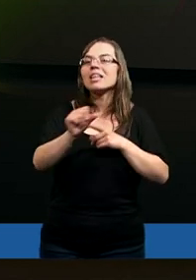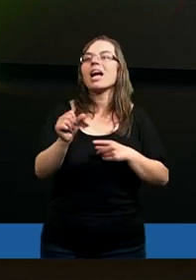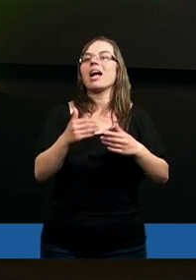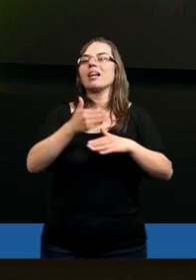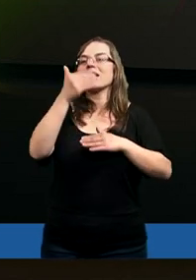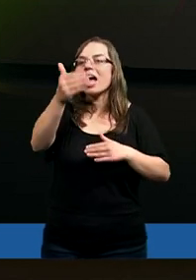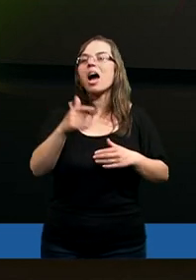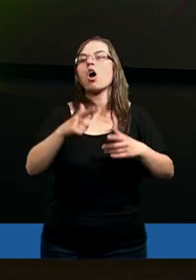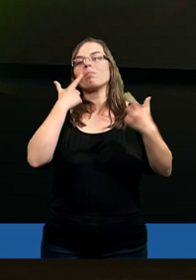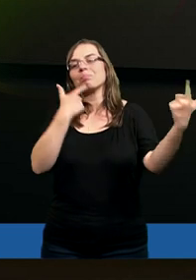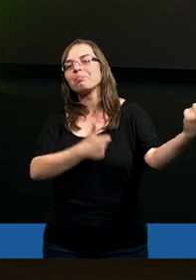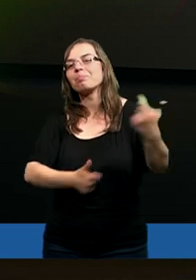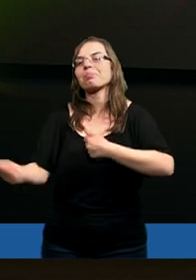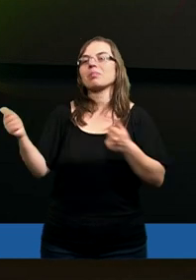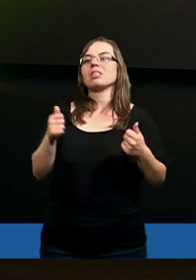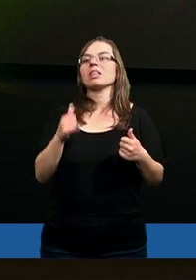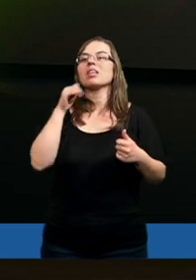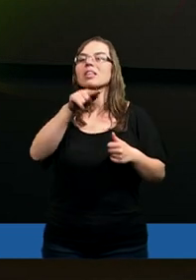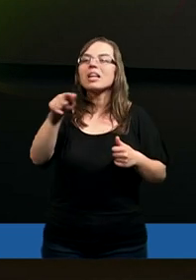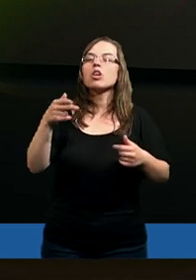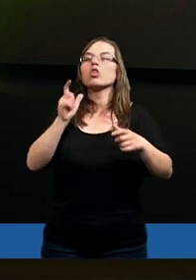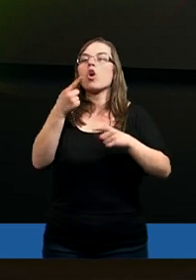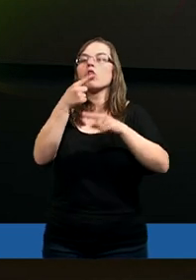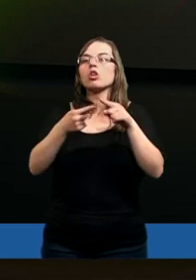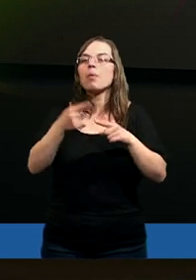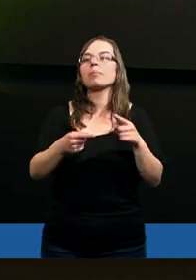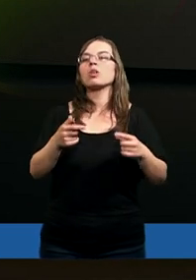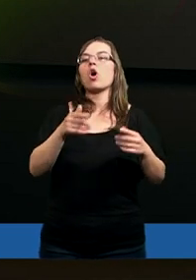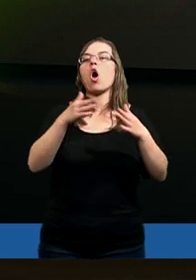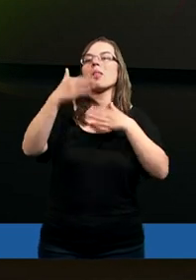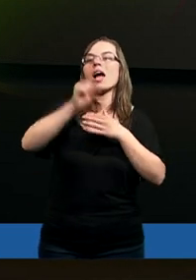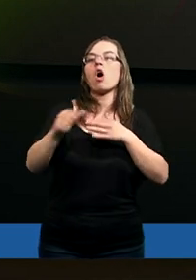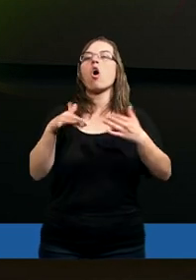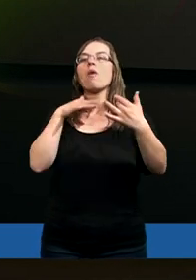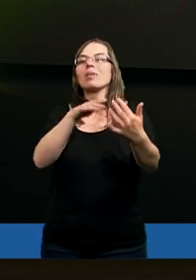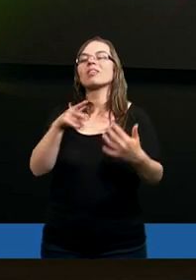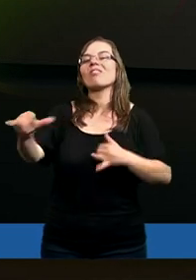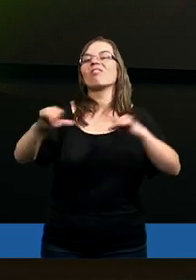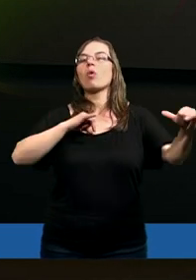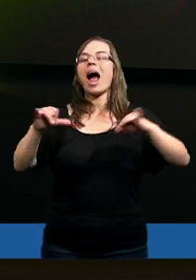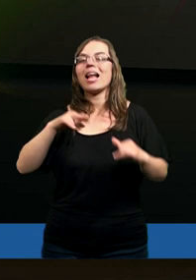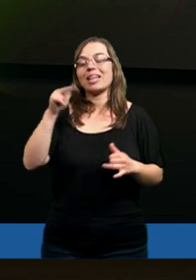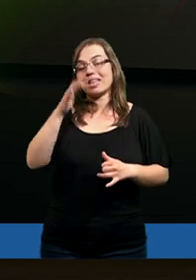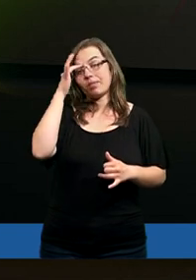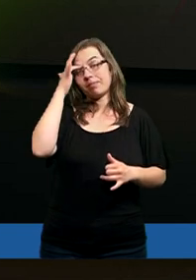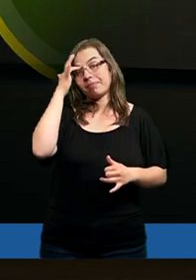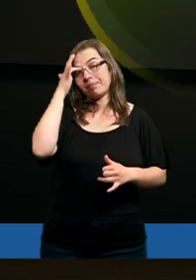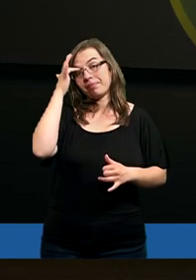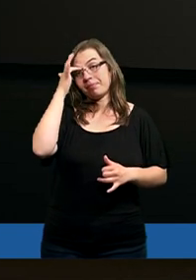rządze cielesne i rozwiązłość tych, którzy dopiero co wyzwolili się od wpływu pogrążonych w błędzie.